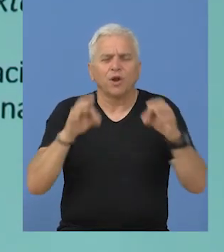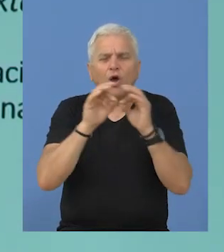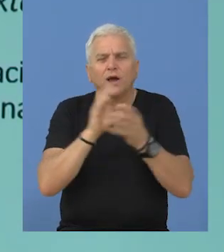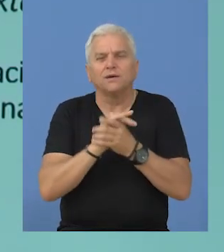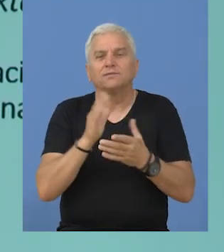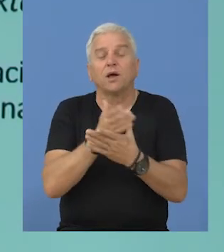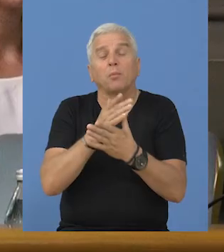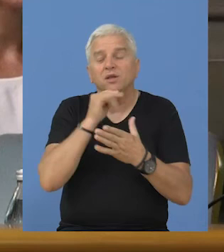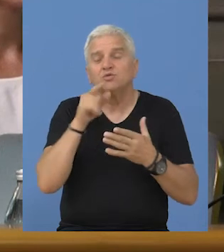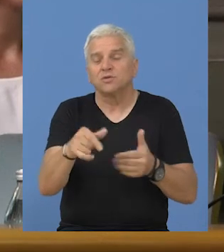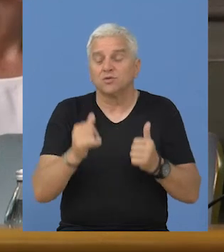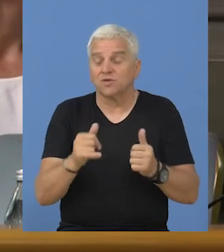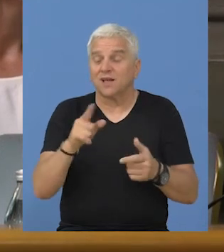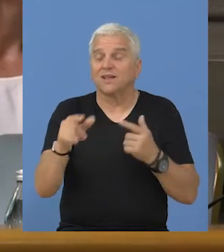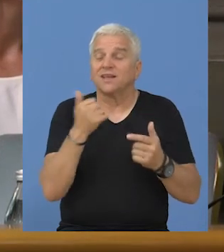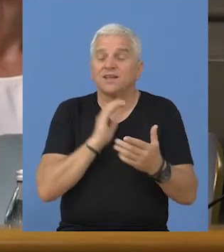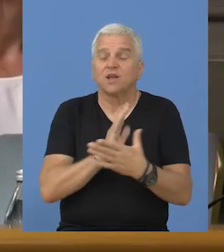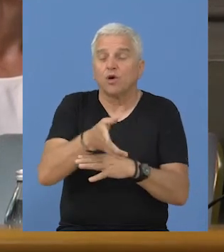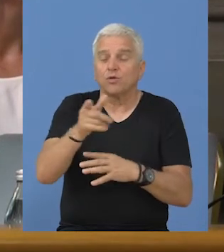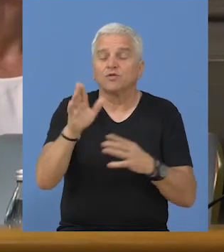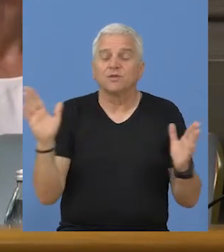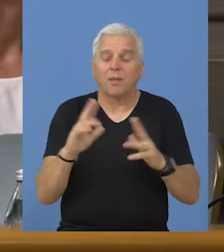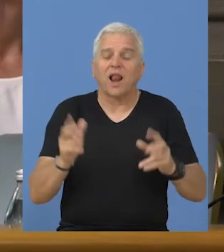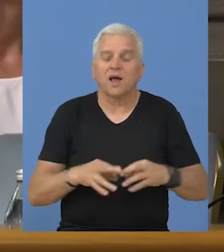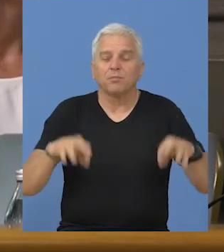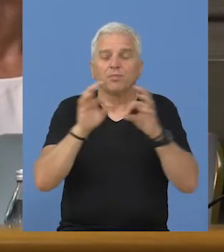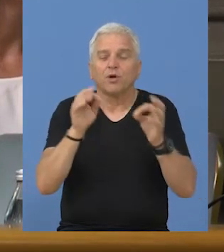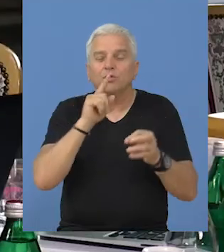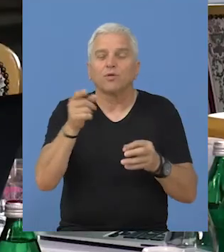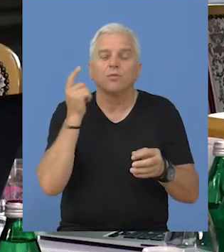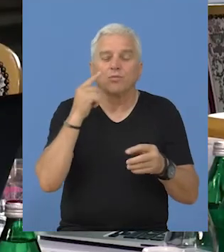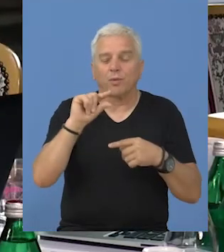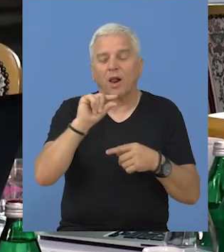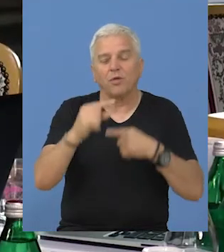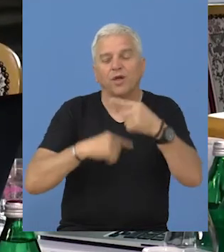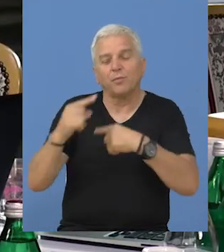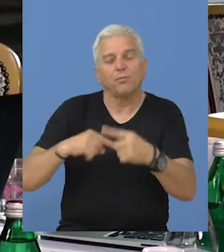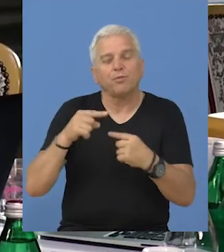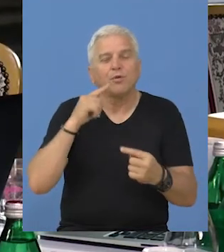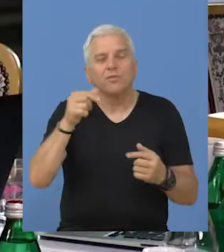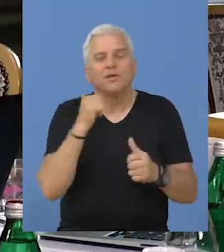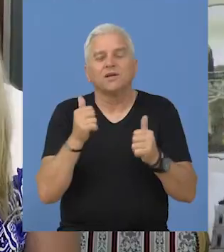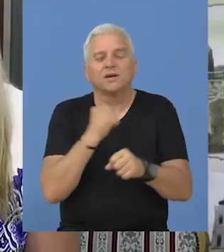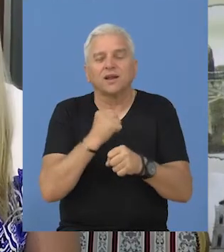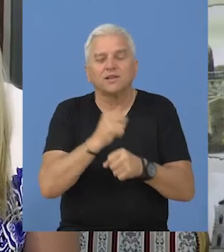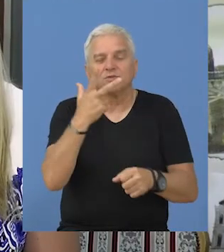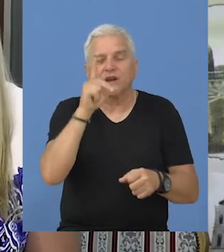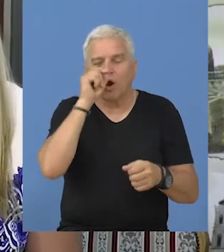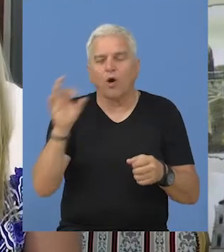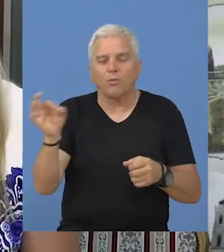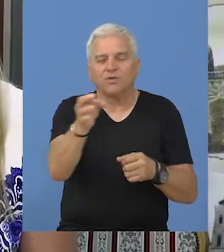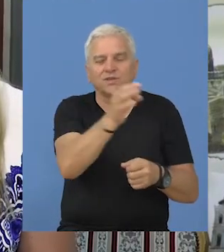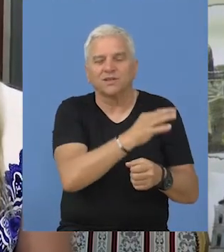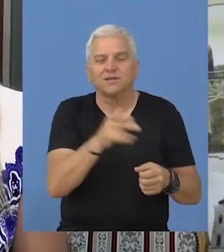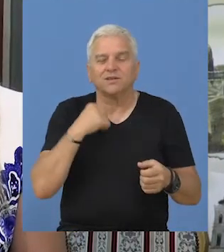ovakvih projekata. Međutim, evo, ovo je prilika kroz ovako male projekte da nešto promenimo. Za sada radili smo sa